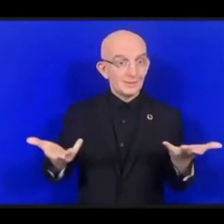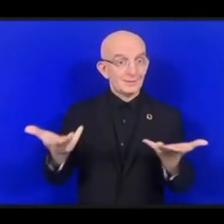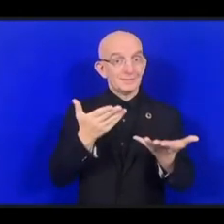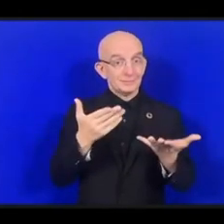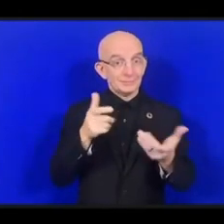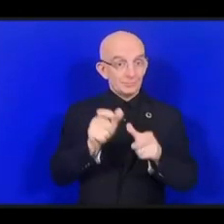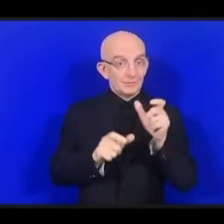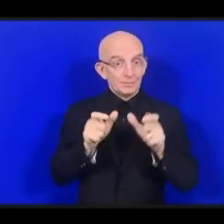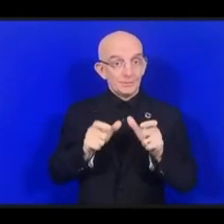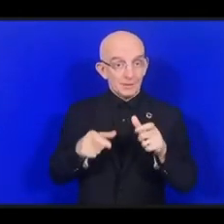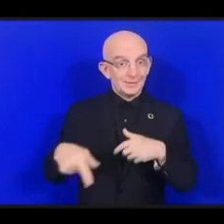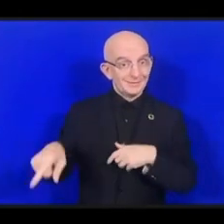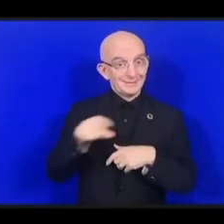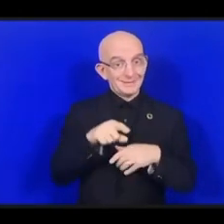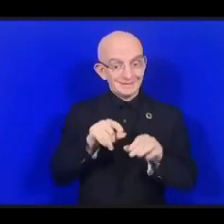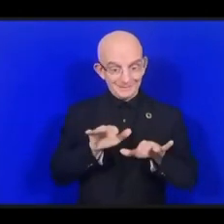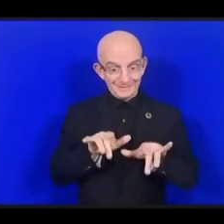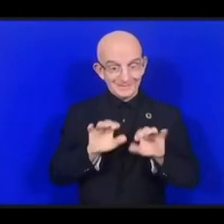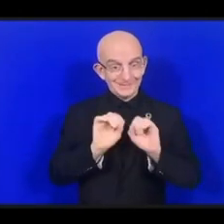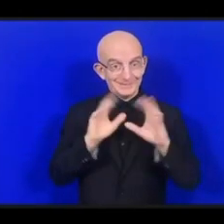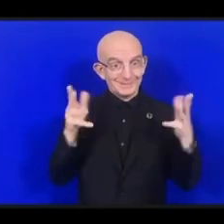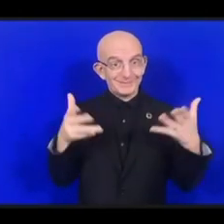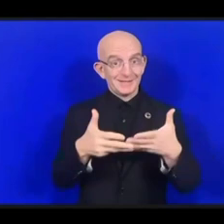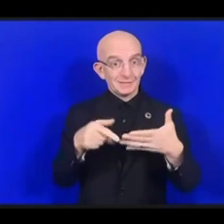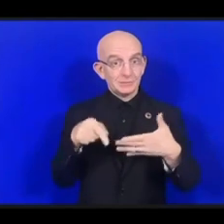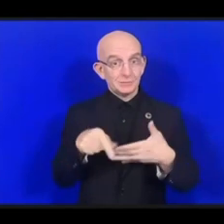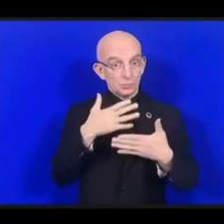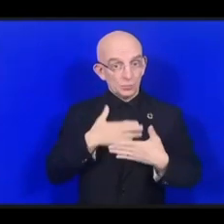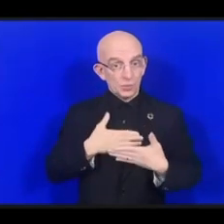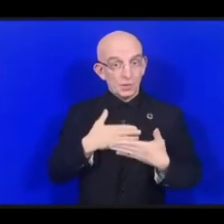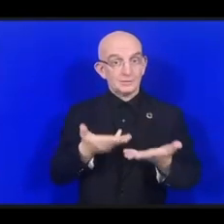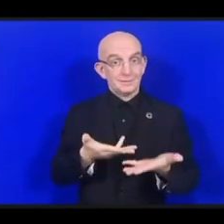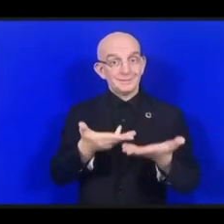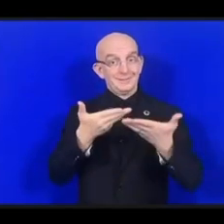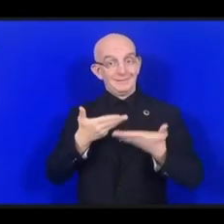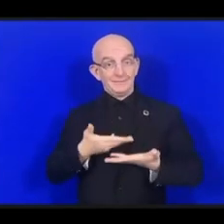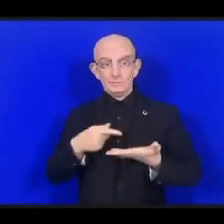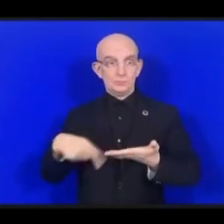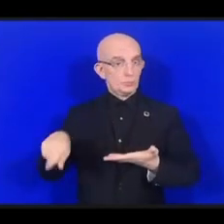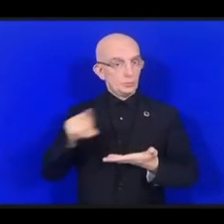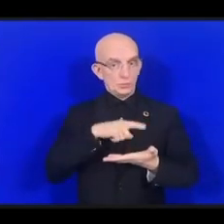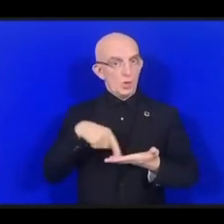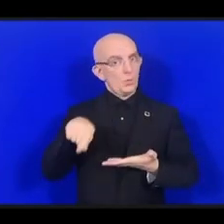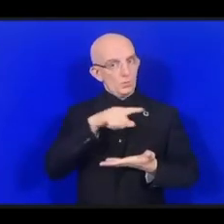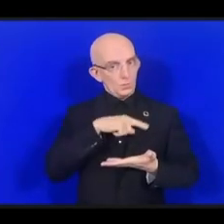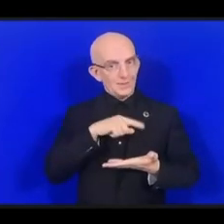даст, мы должны его сами построить. Мы здесь, и мы никуда не уйдем.